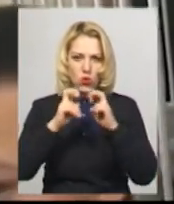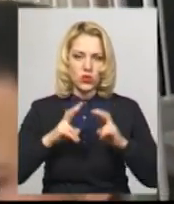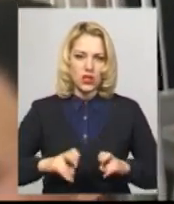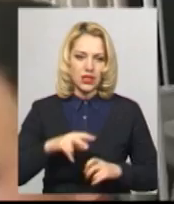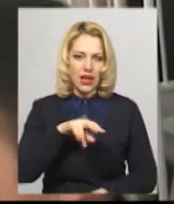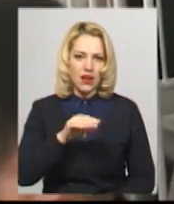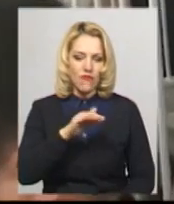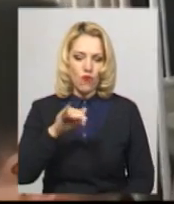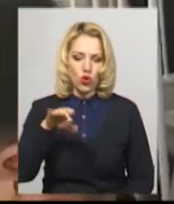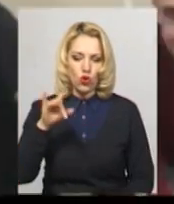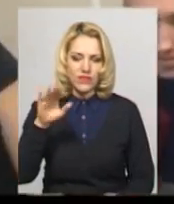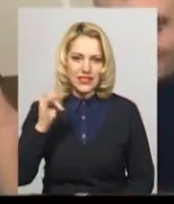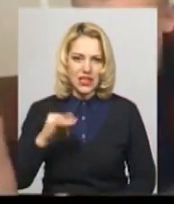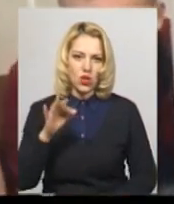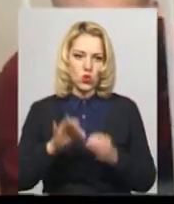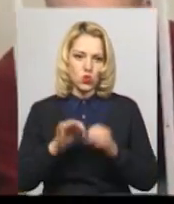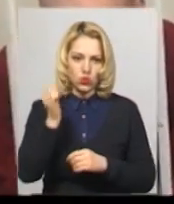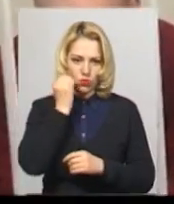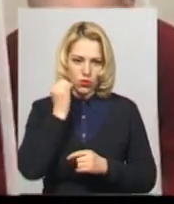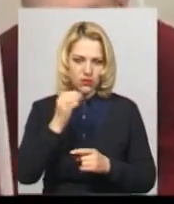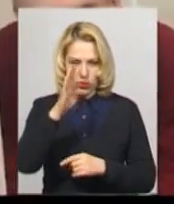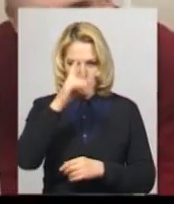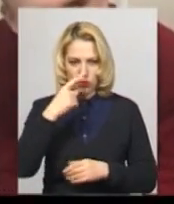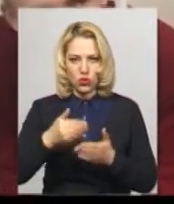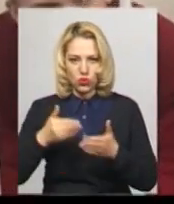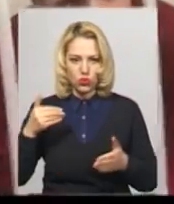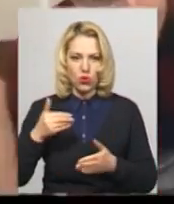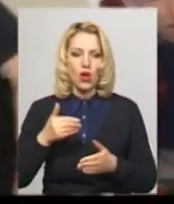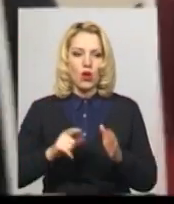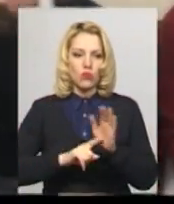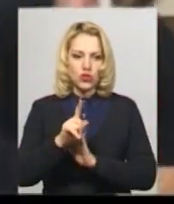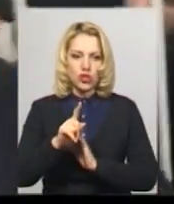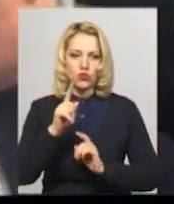суді Москви у дві зміни. Ось що хлопці говорять до початку засідання.